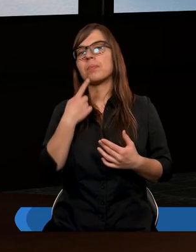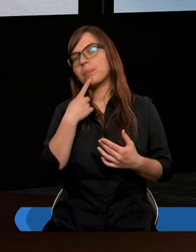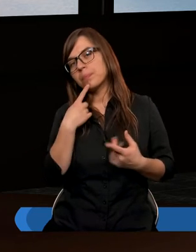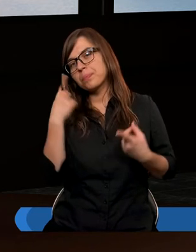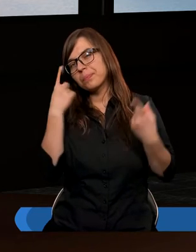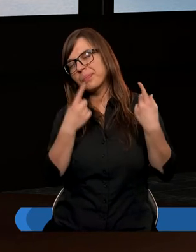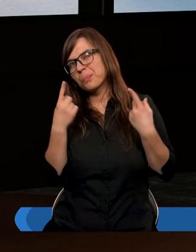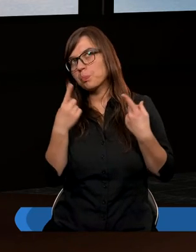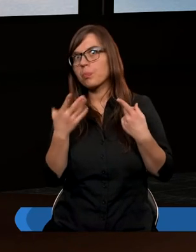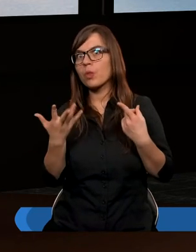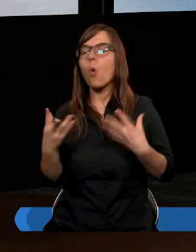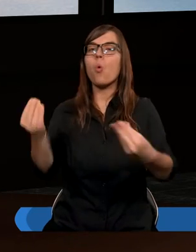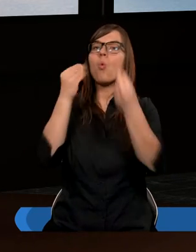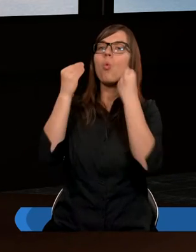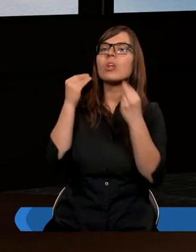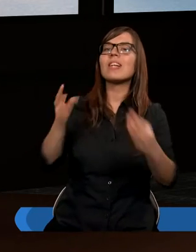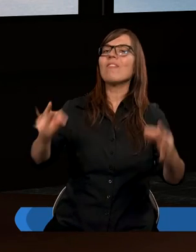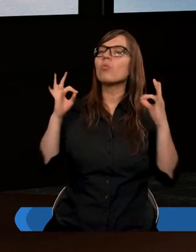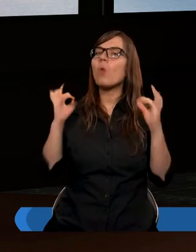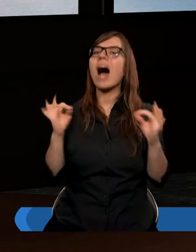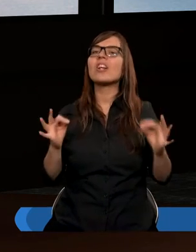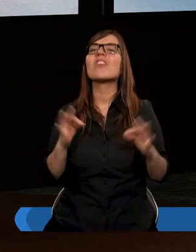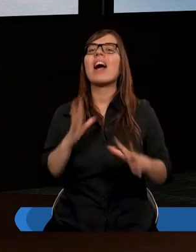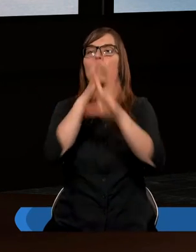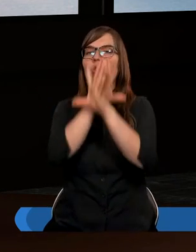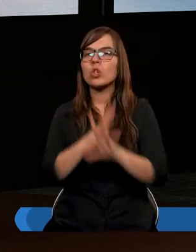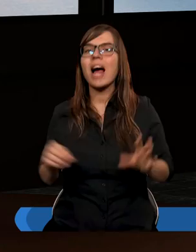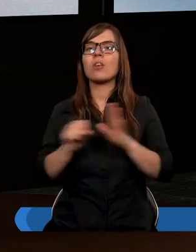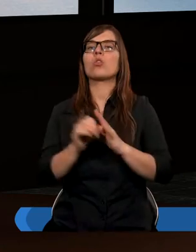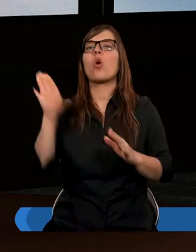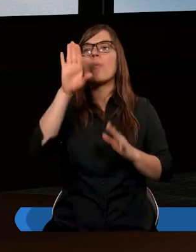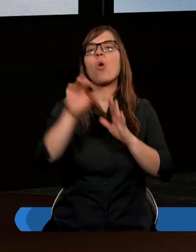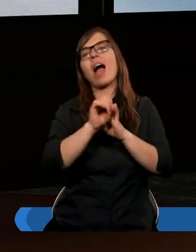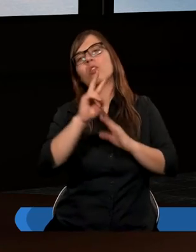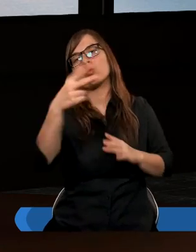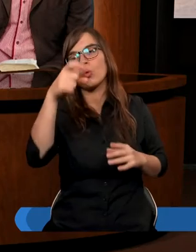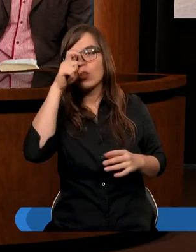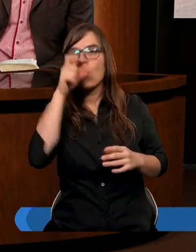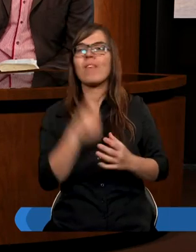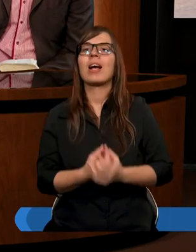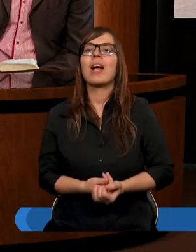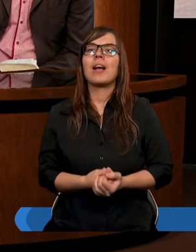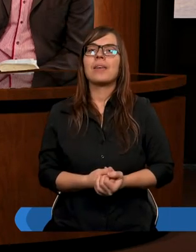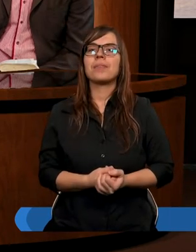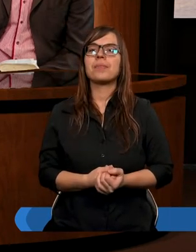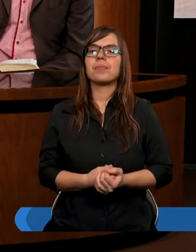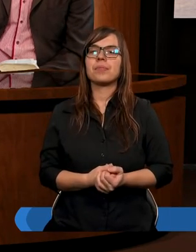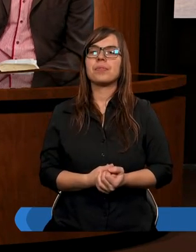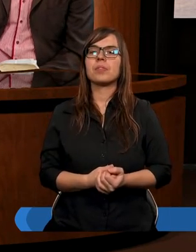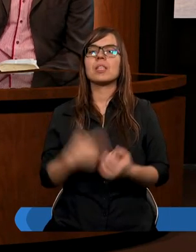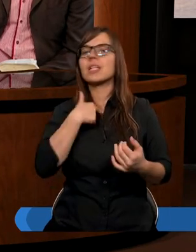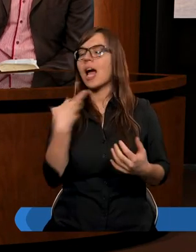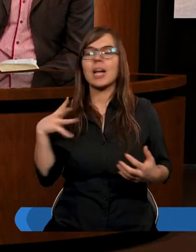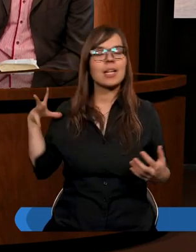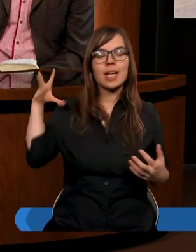uczy właściwego stosunku do Boga i do drugiego człowieka tak ja